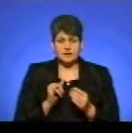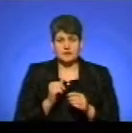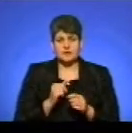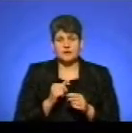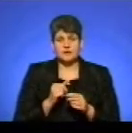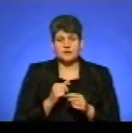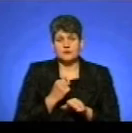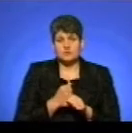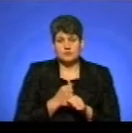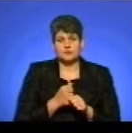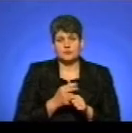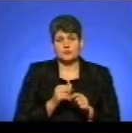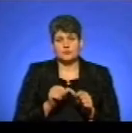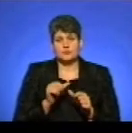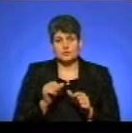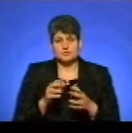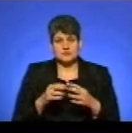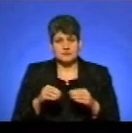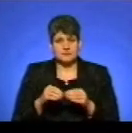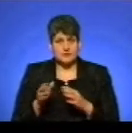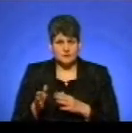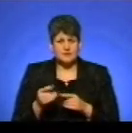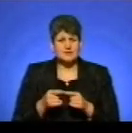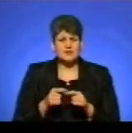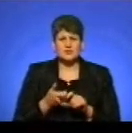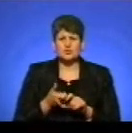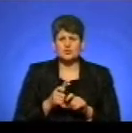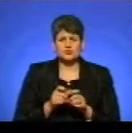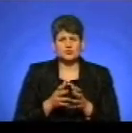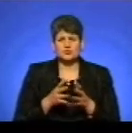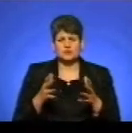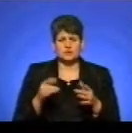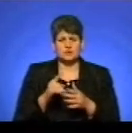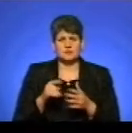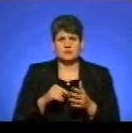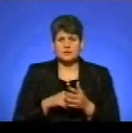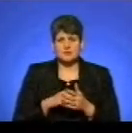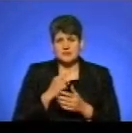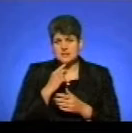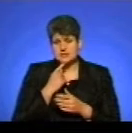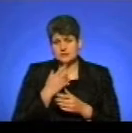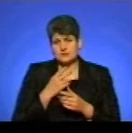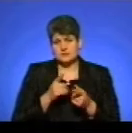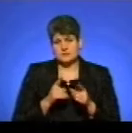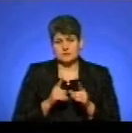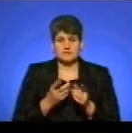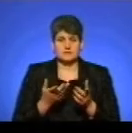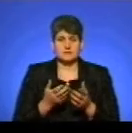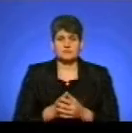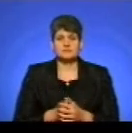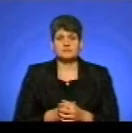роботу вже за нашими сім'ї. Ну, це дуже-дуже широке питання, мені складно, насправді, так, пузько.